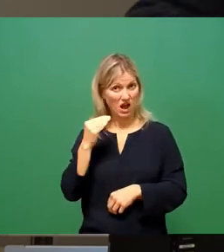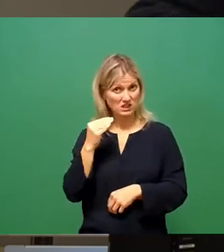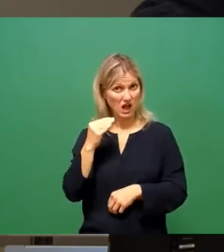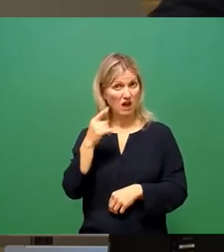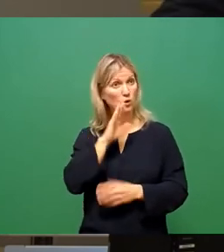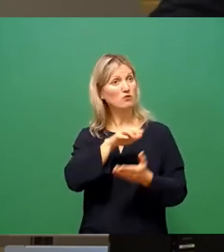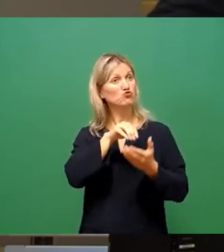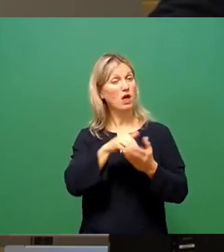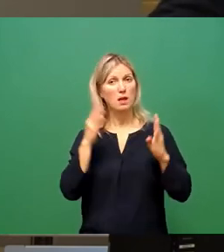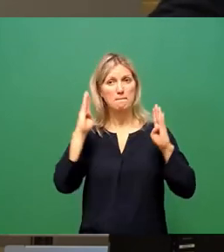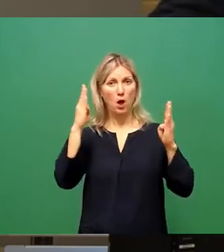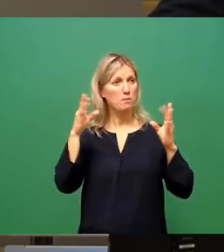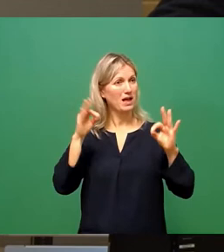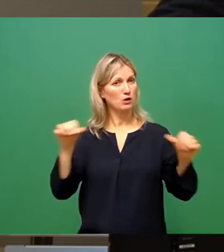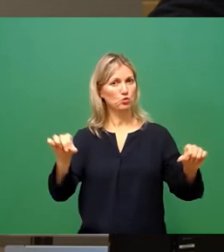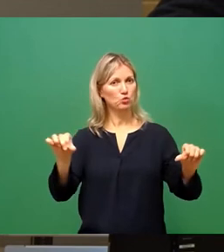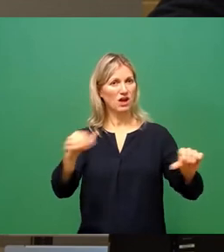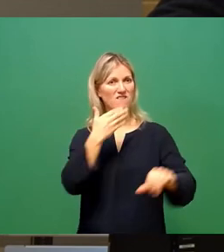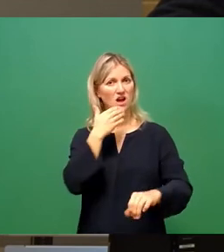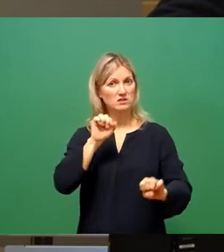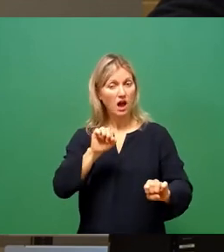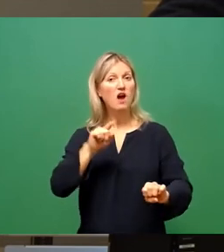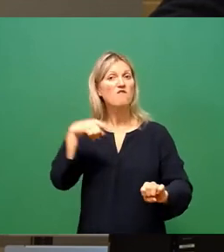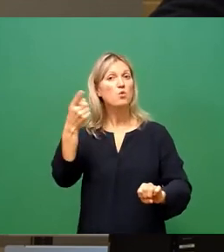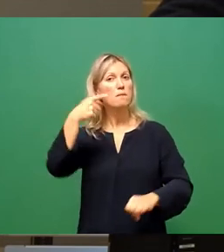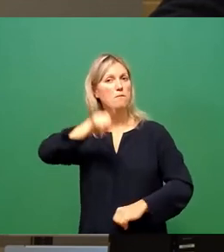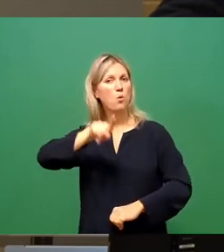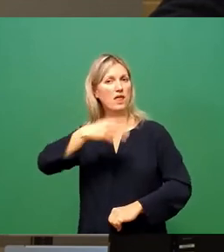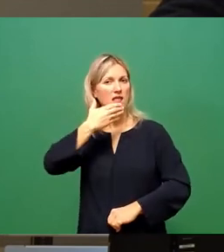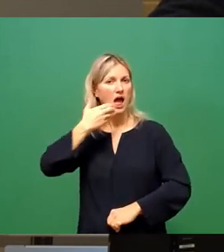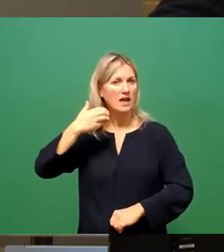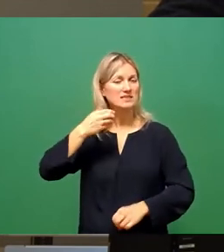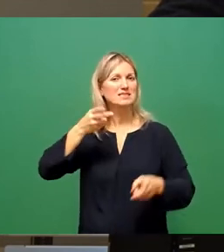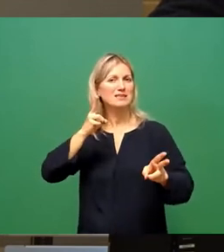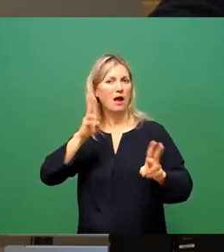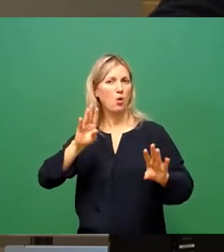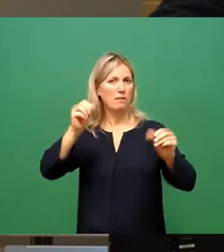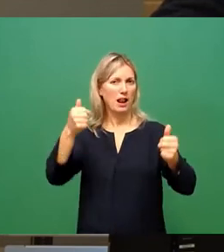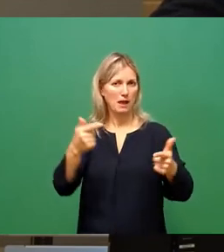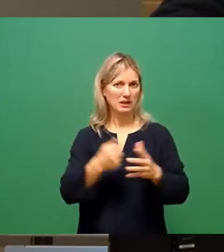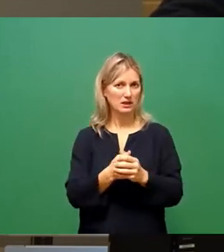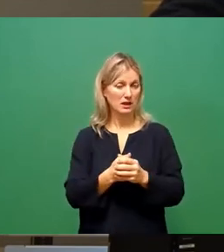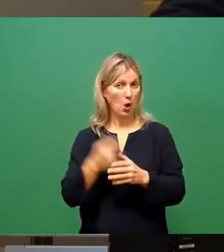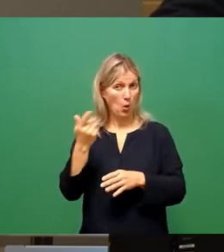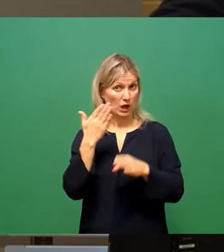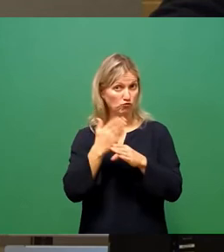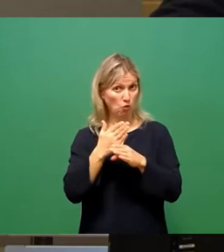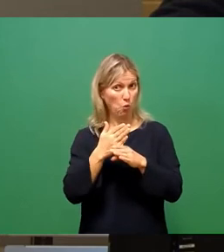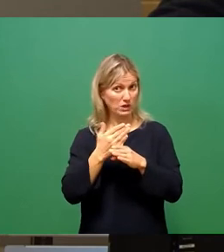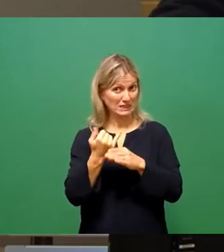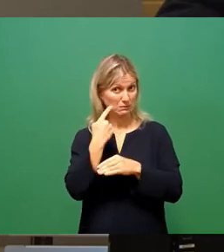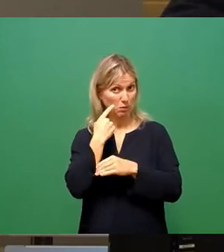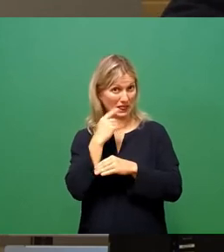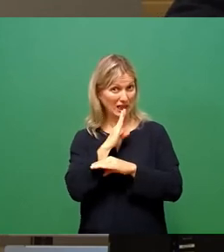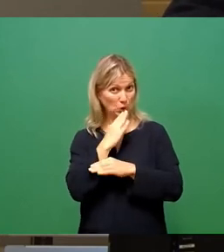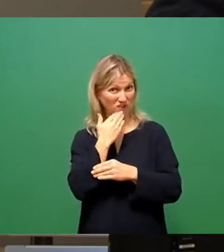bewässern, damit sie die heißen Monate sicher überleben, beziehungsweise wird dies schon in ausreichender Menge getan? Und